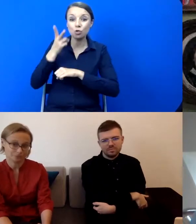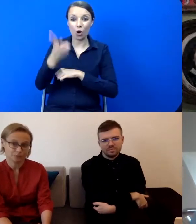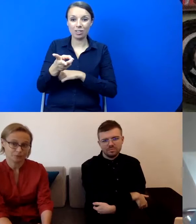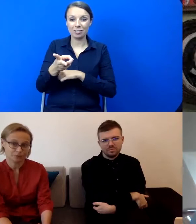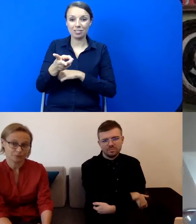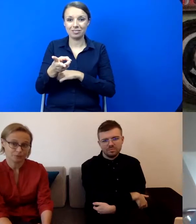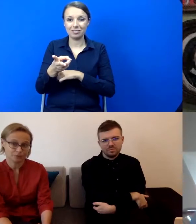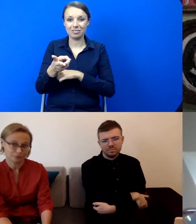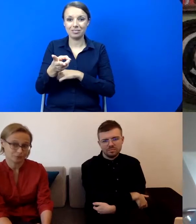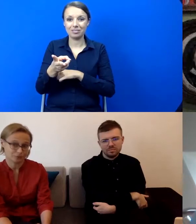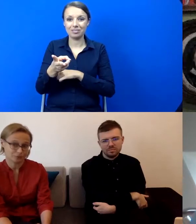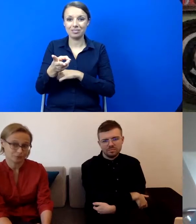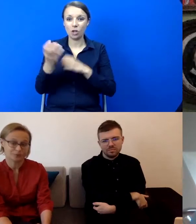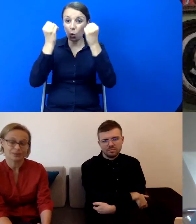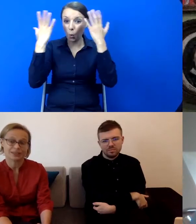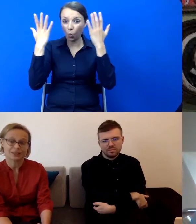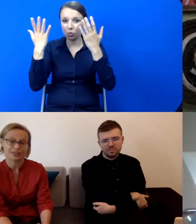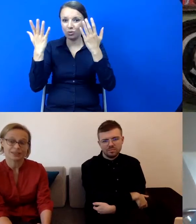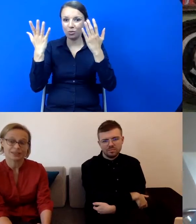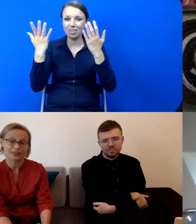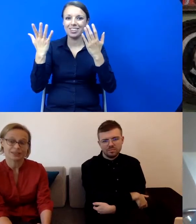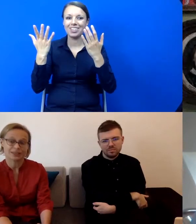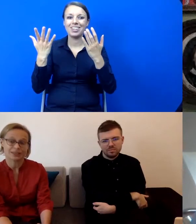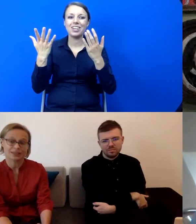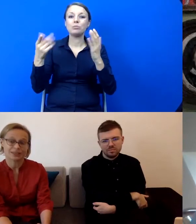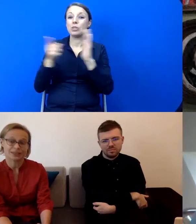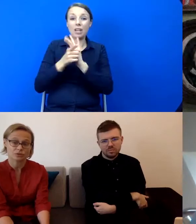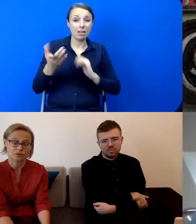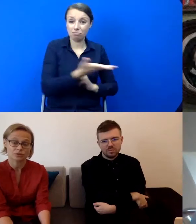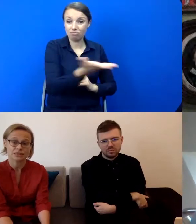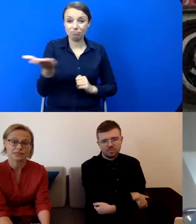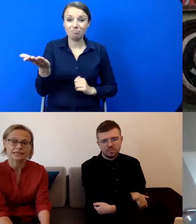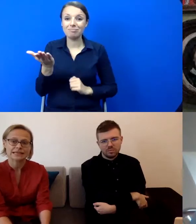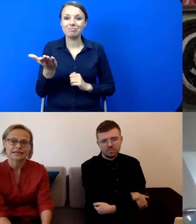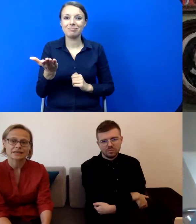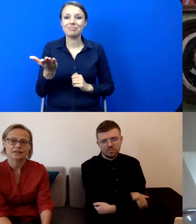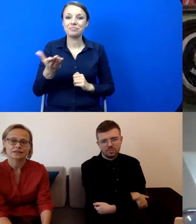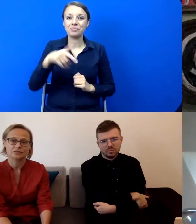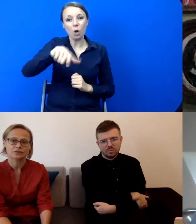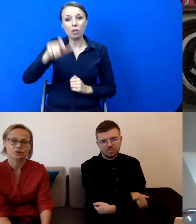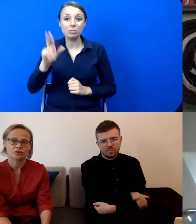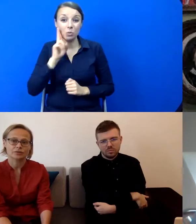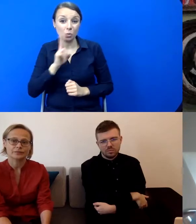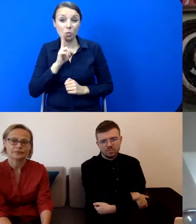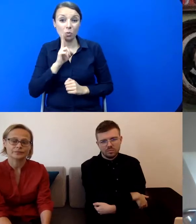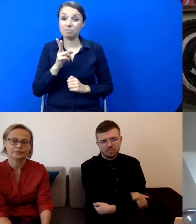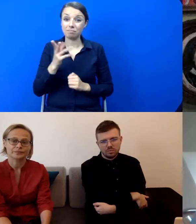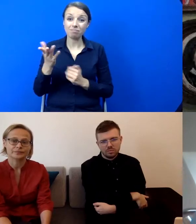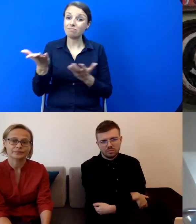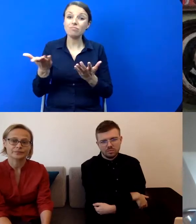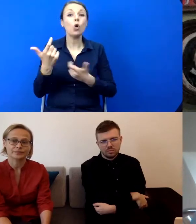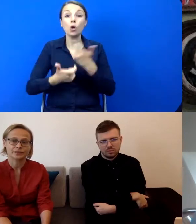kulturę i zwiększyć ten dostęp do kultury dla osób niesłyszących, to